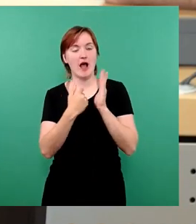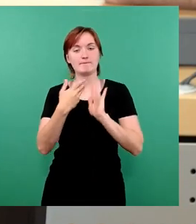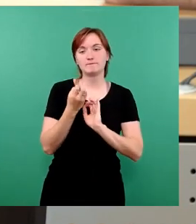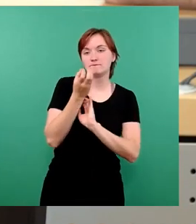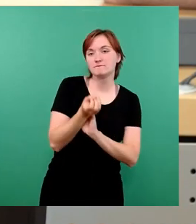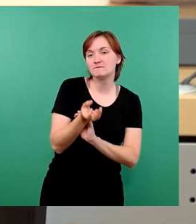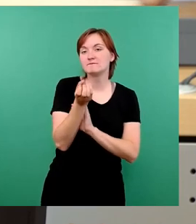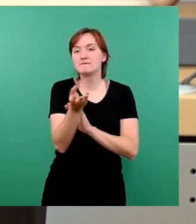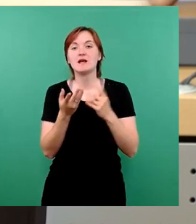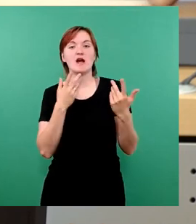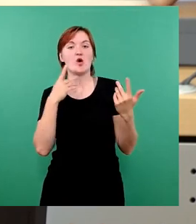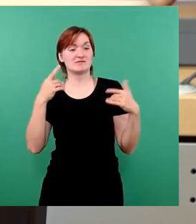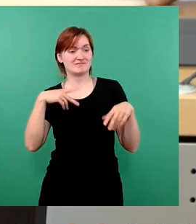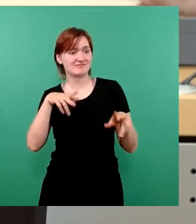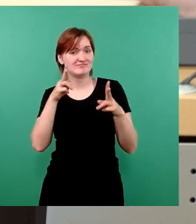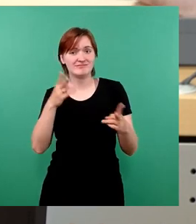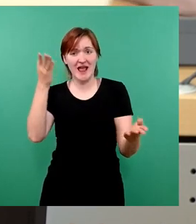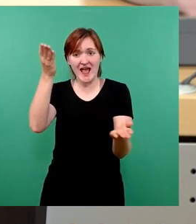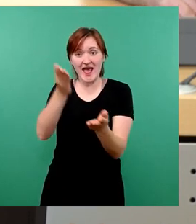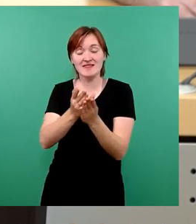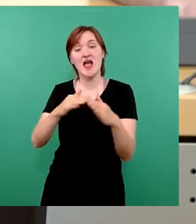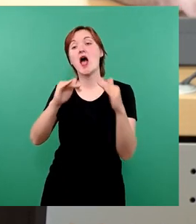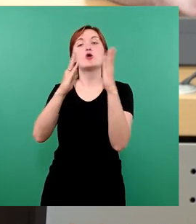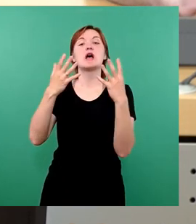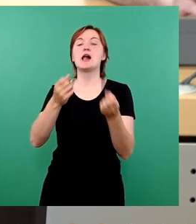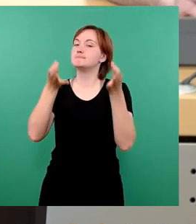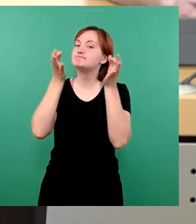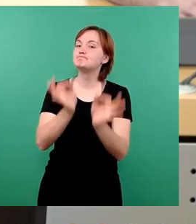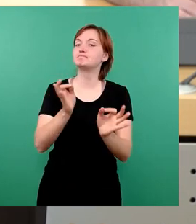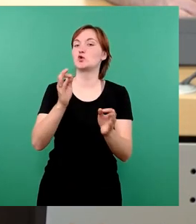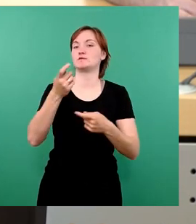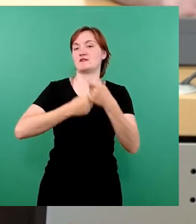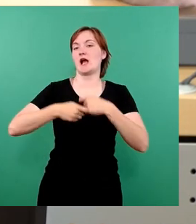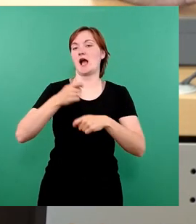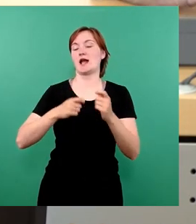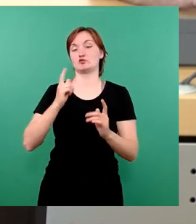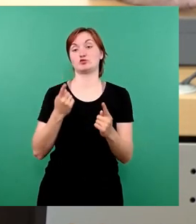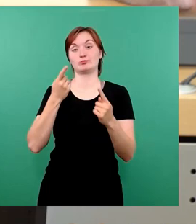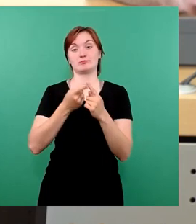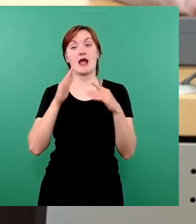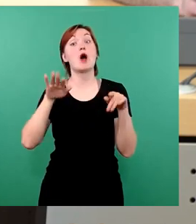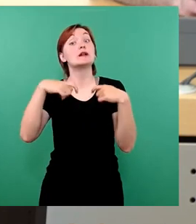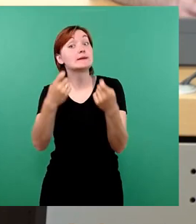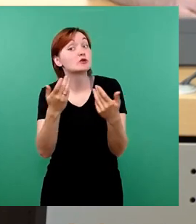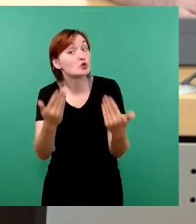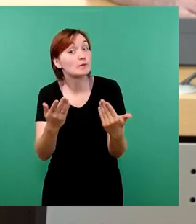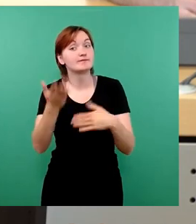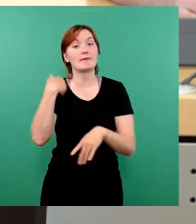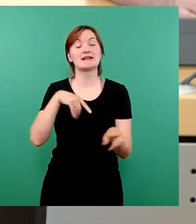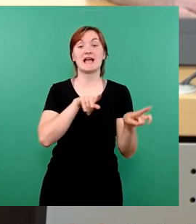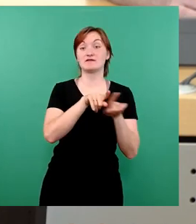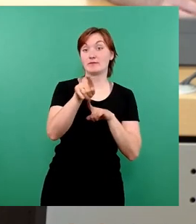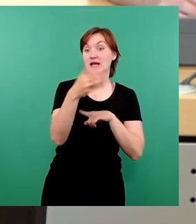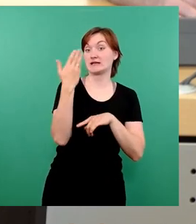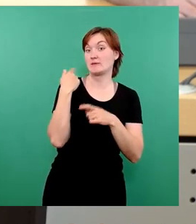und am Ende einen soliden Haushalt für die Stadt Dresden ausgehandelt. Die FDP wollte schon damals in den Haushaltsverhandlungen